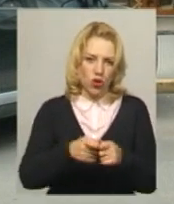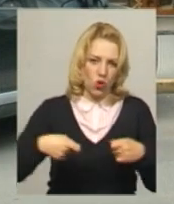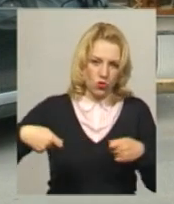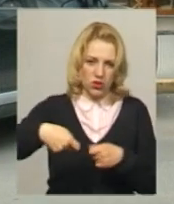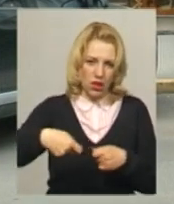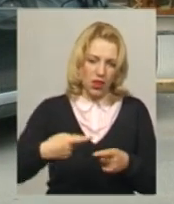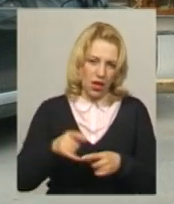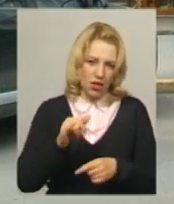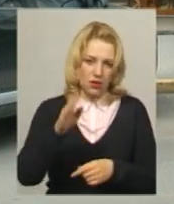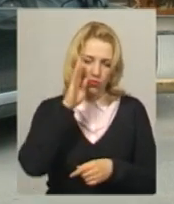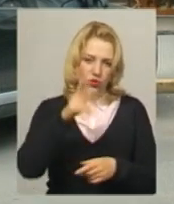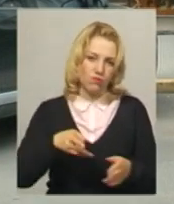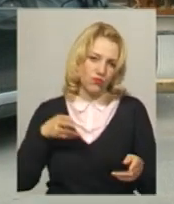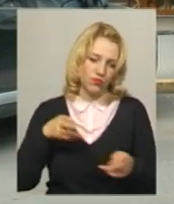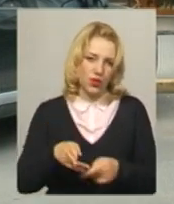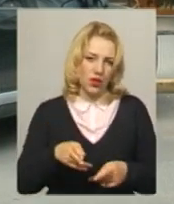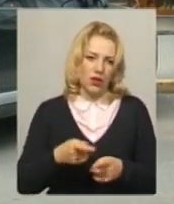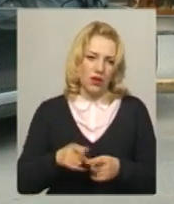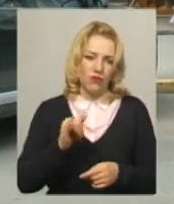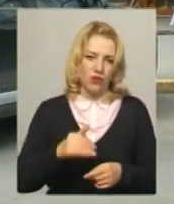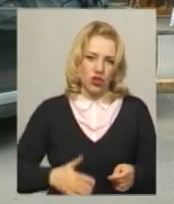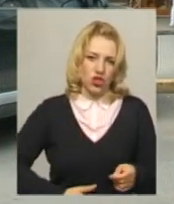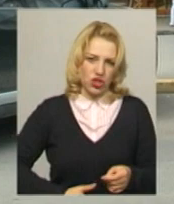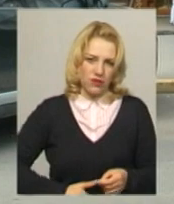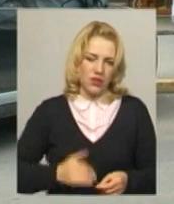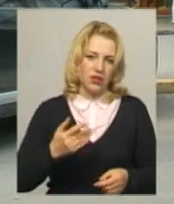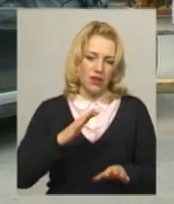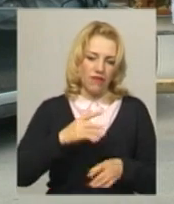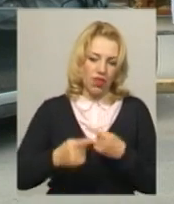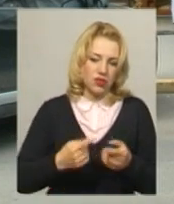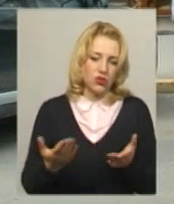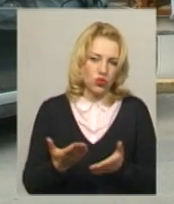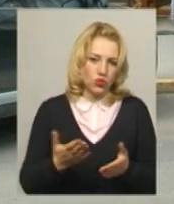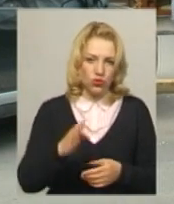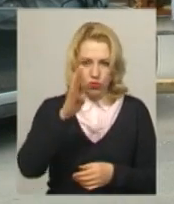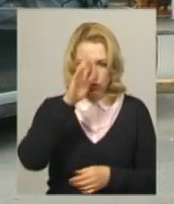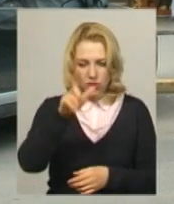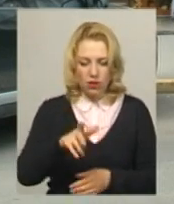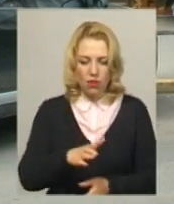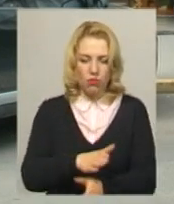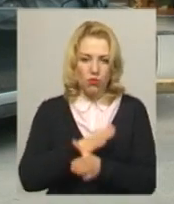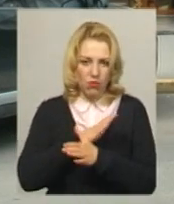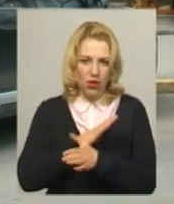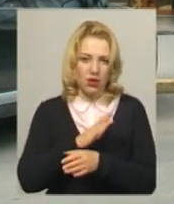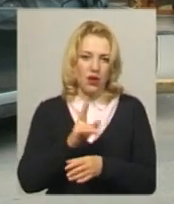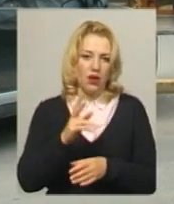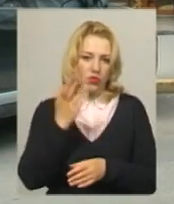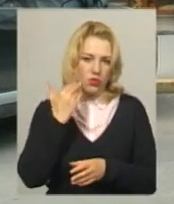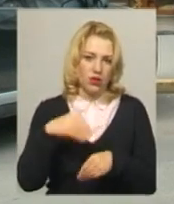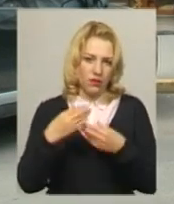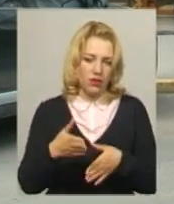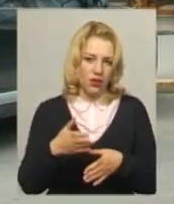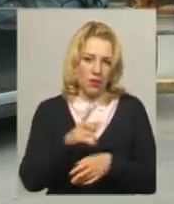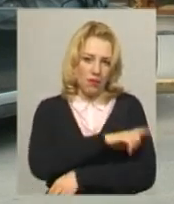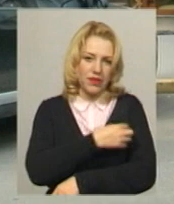молодому чоловіку удар в область черевної порожнини, внаслідок якої чоловік помер при наданні йому медичної допомоги.